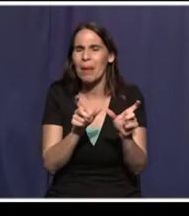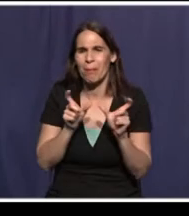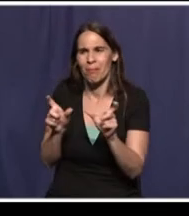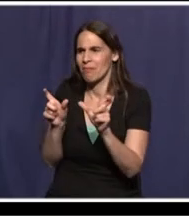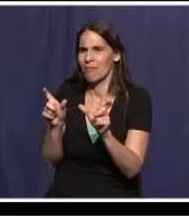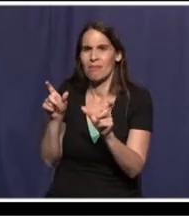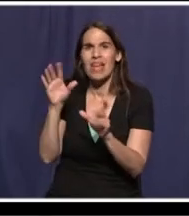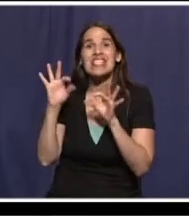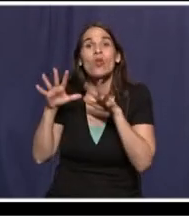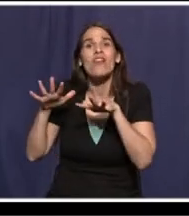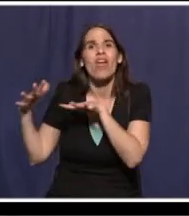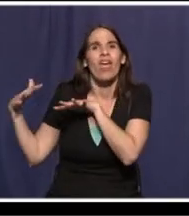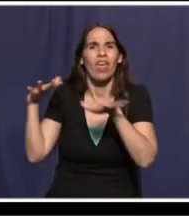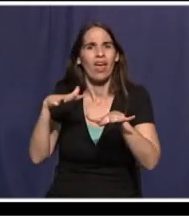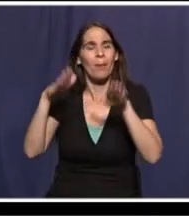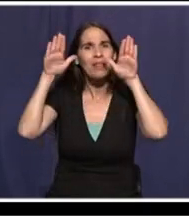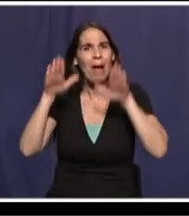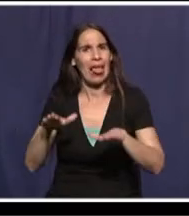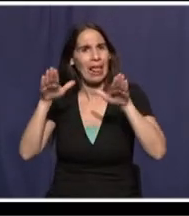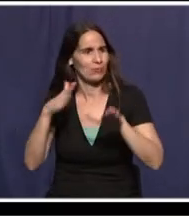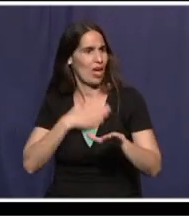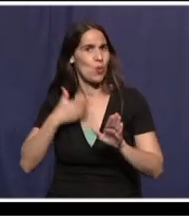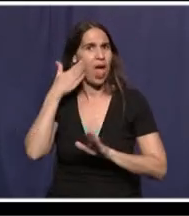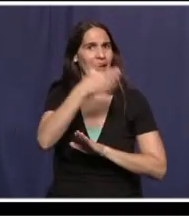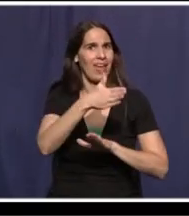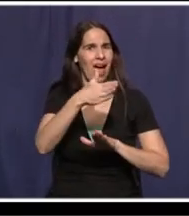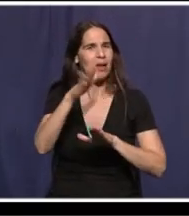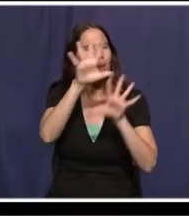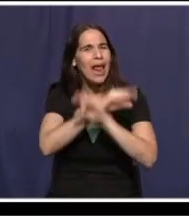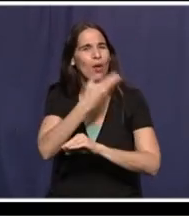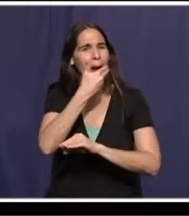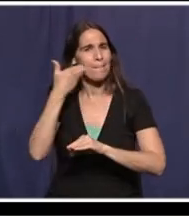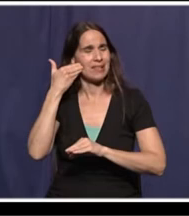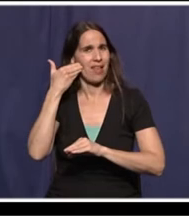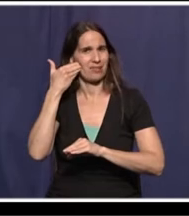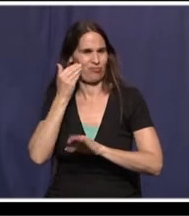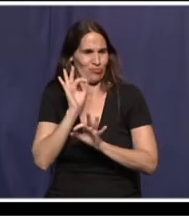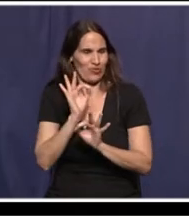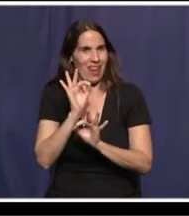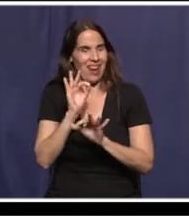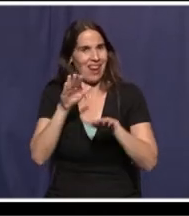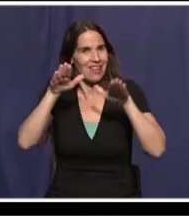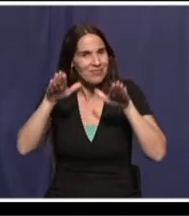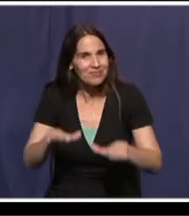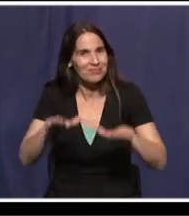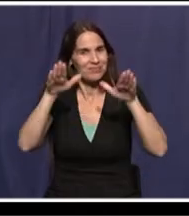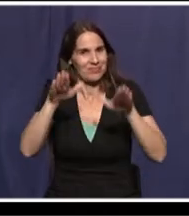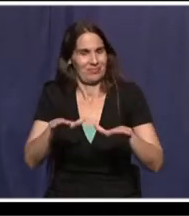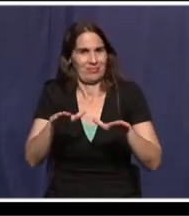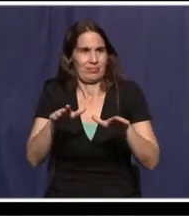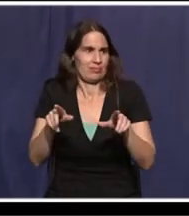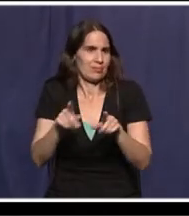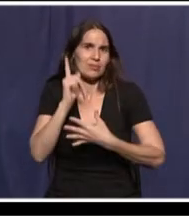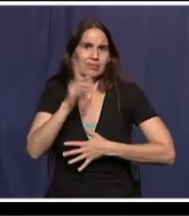עשרות אלפי המתפללים שהיו בדרכם בלילות הרמדאן כדי ללכת לתת את